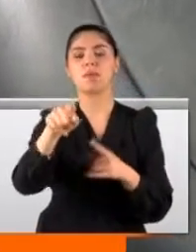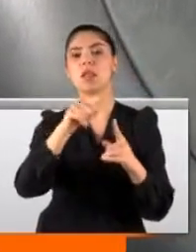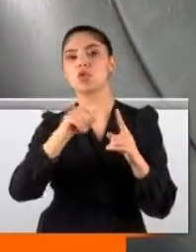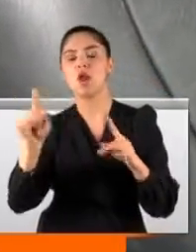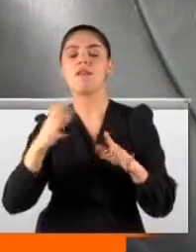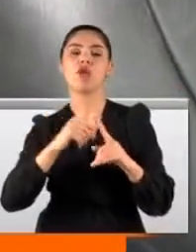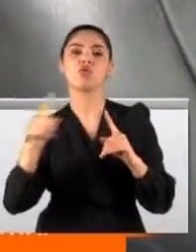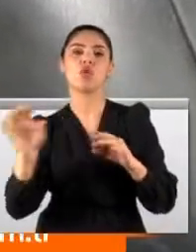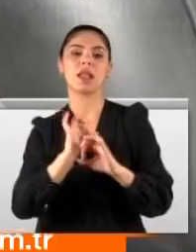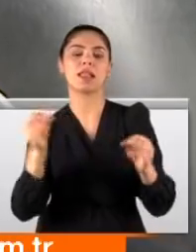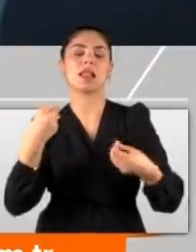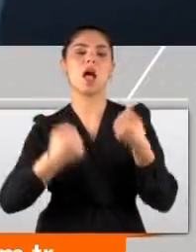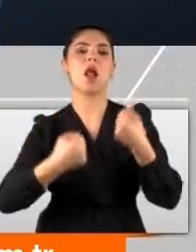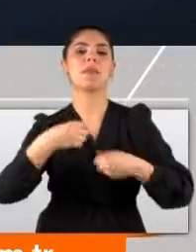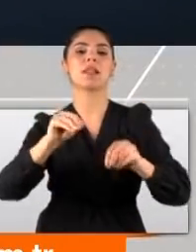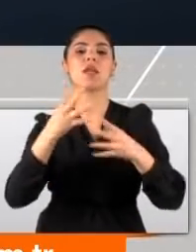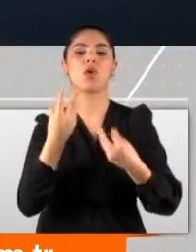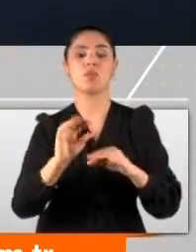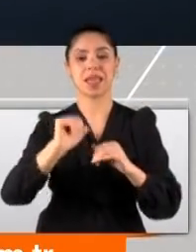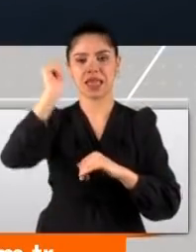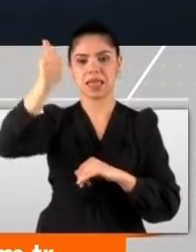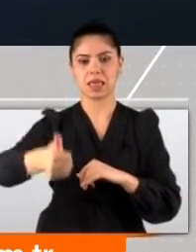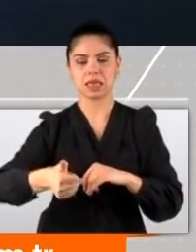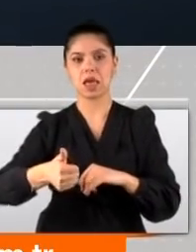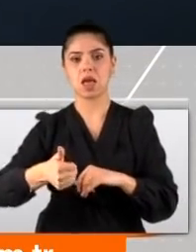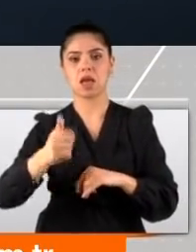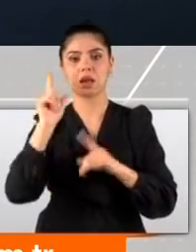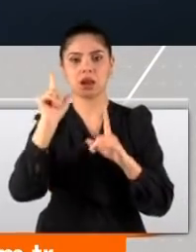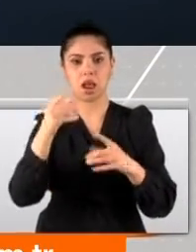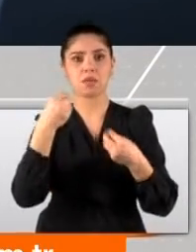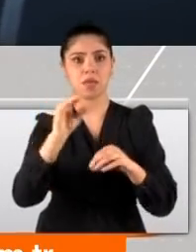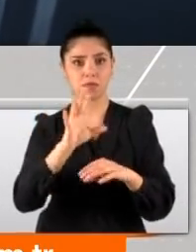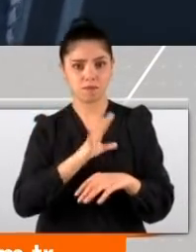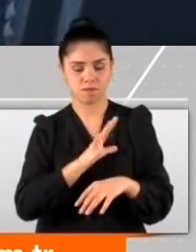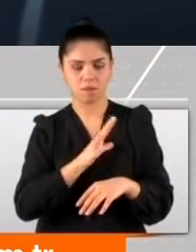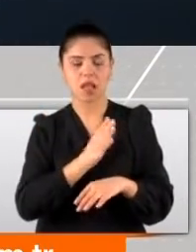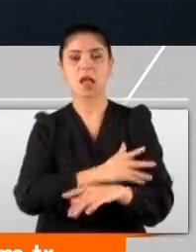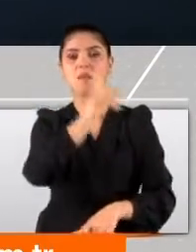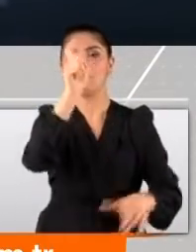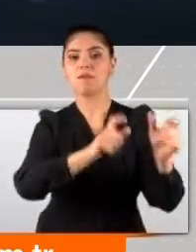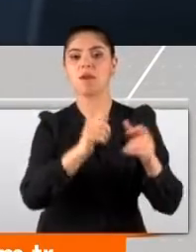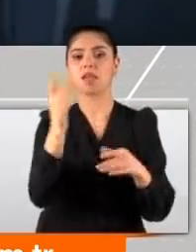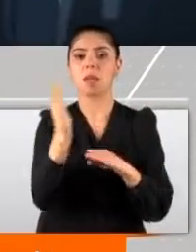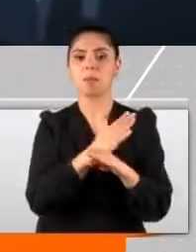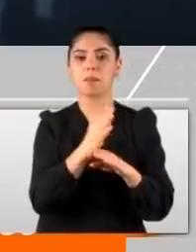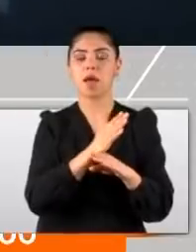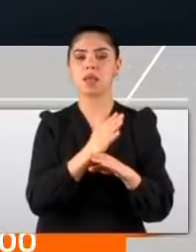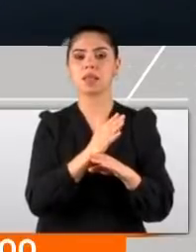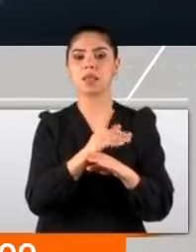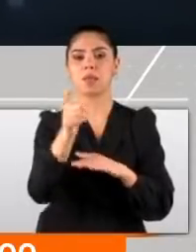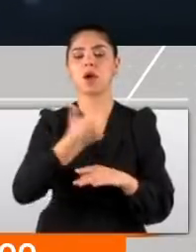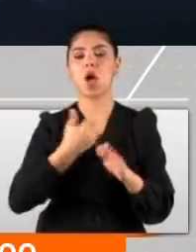da süresiz olarak araç satılmıyor. Yarın ihtiyacı da olabilir şu piyasada. Satmak istediğiniz zaman yani vatandaşın ürününe şer koymak